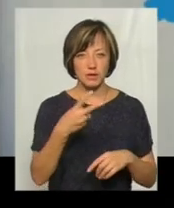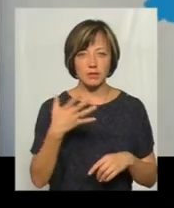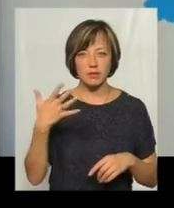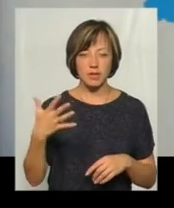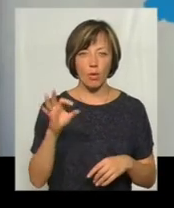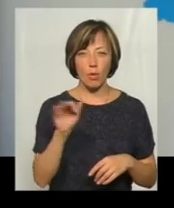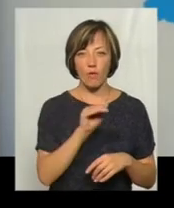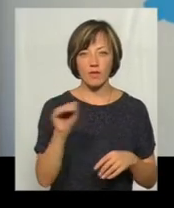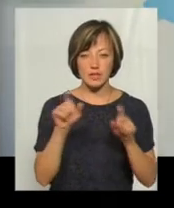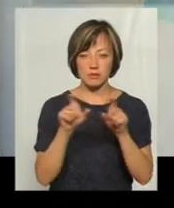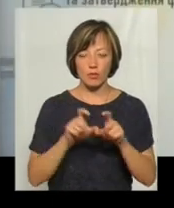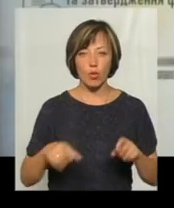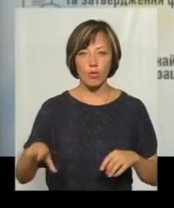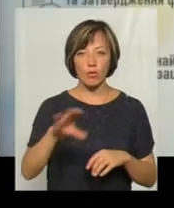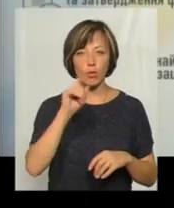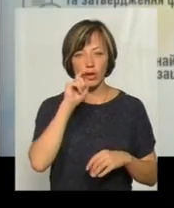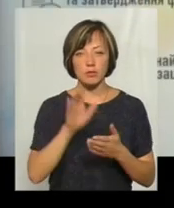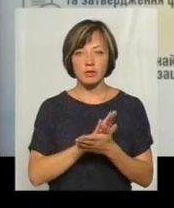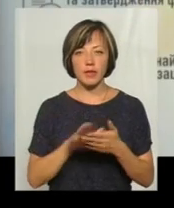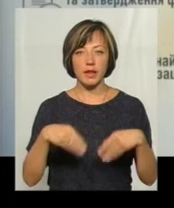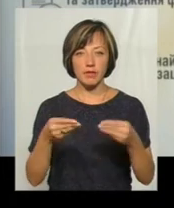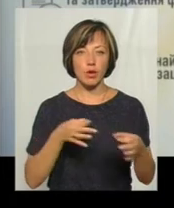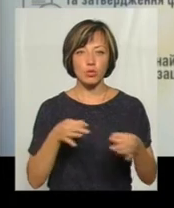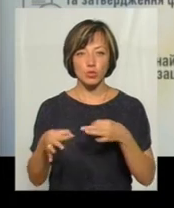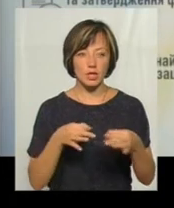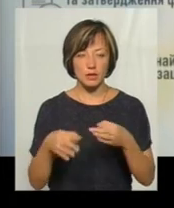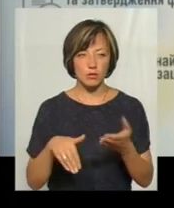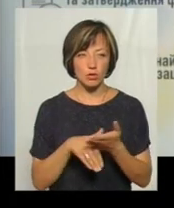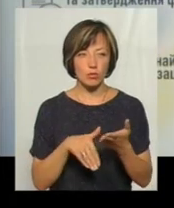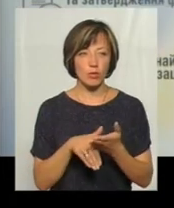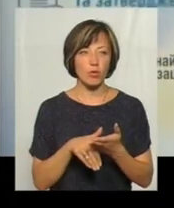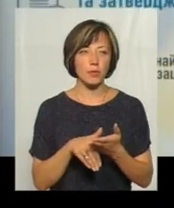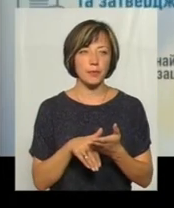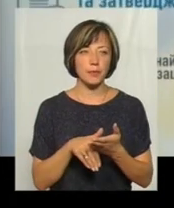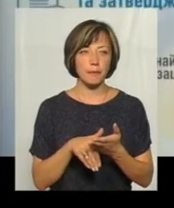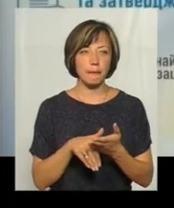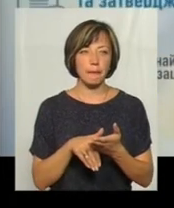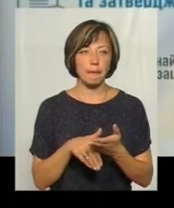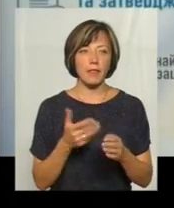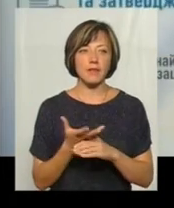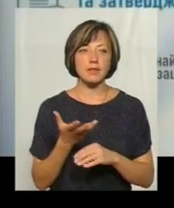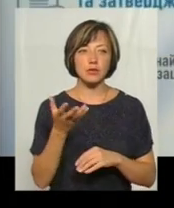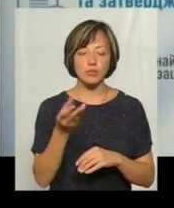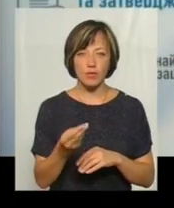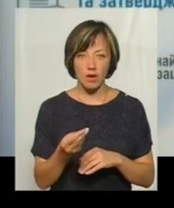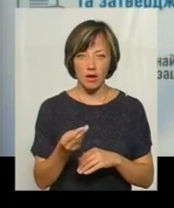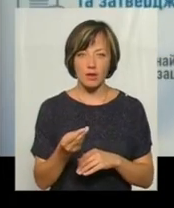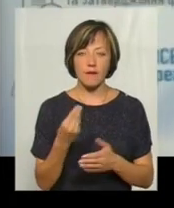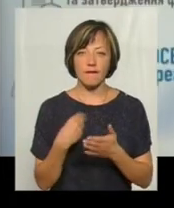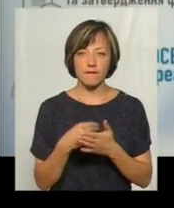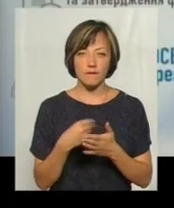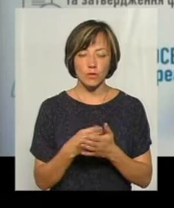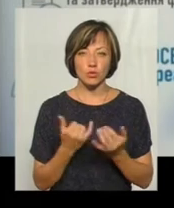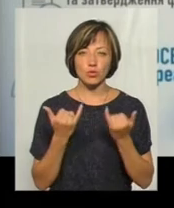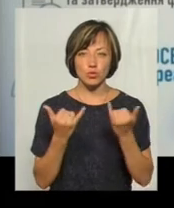офісів по Україні, які будуть беззаплатно надавати консультативну допомогу. Це фінансування безпосередньо фонду